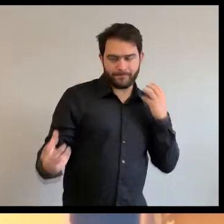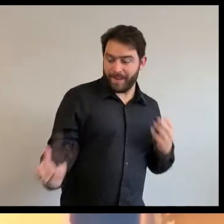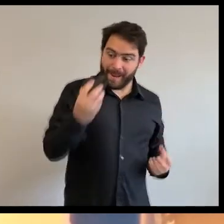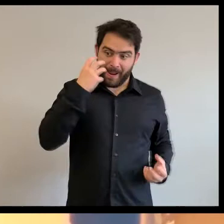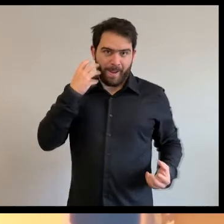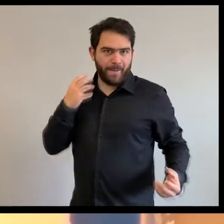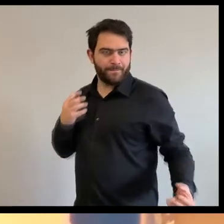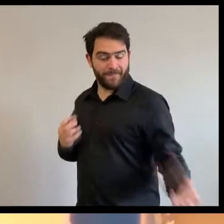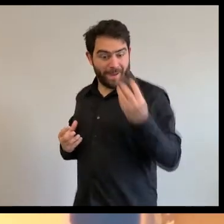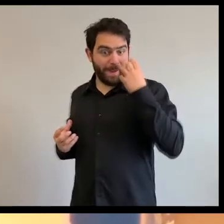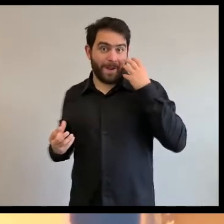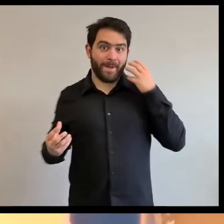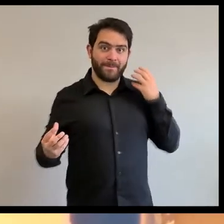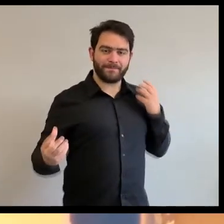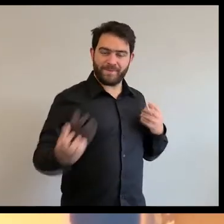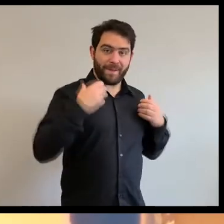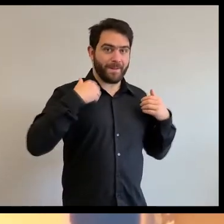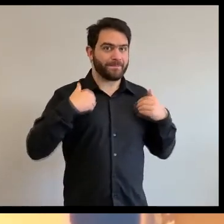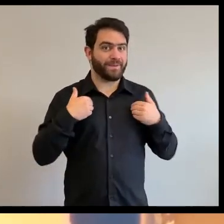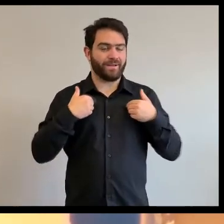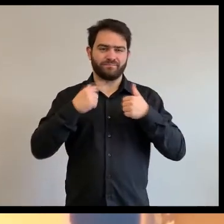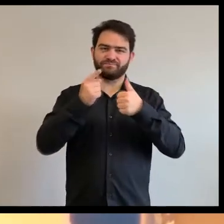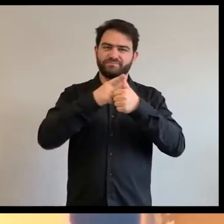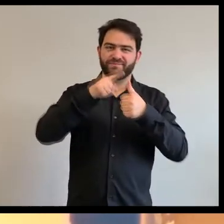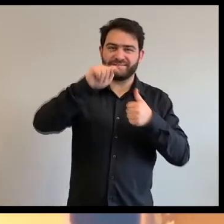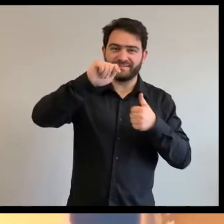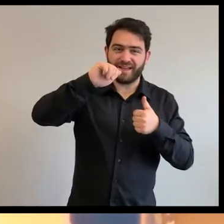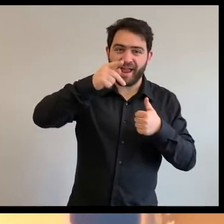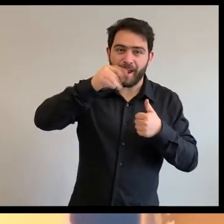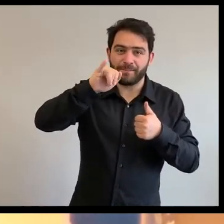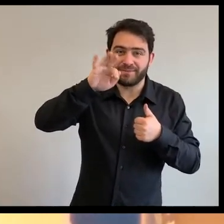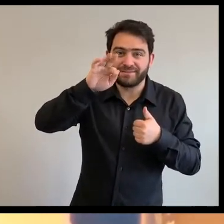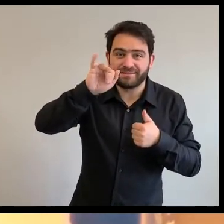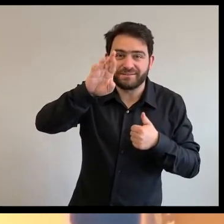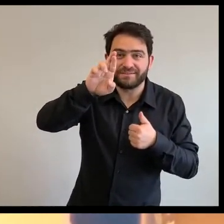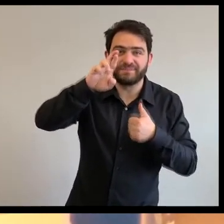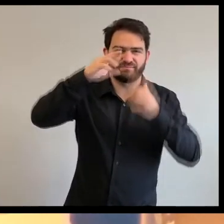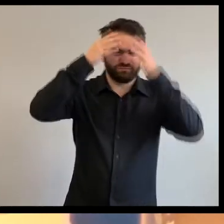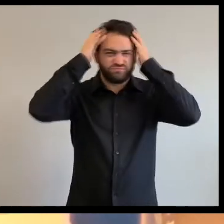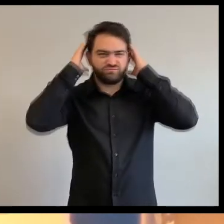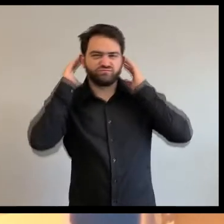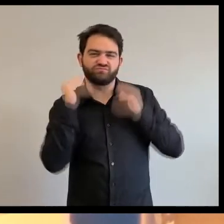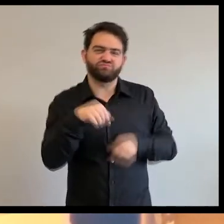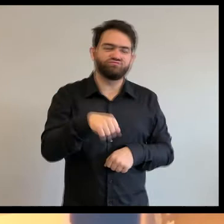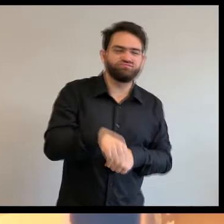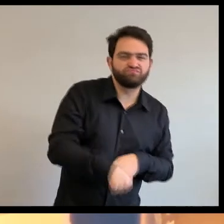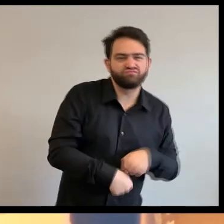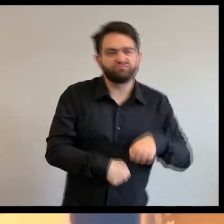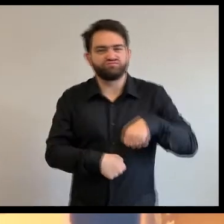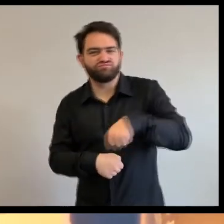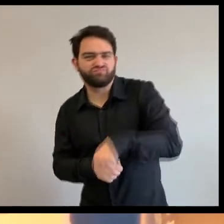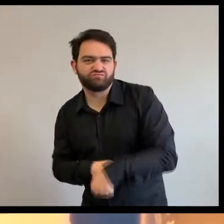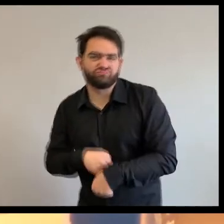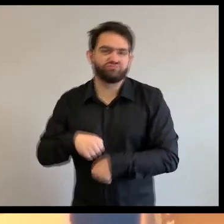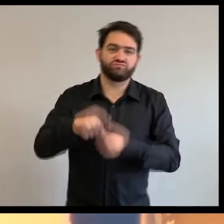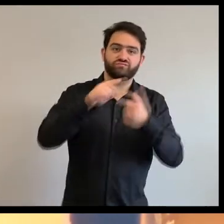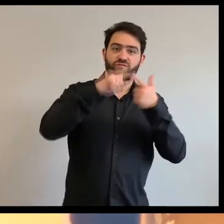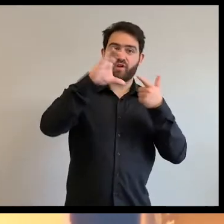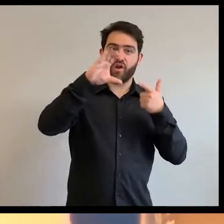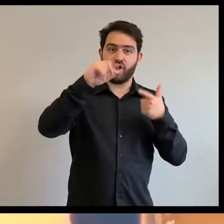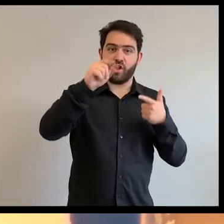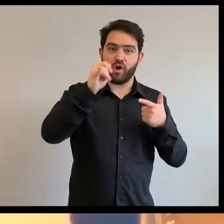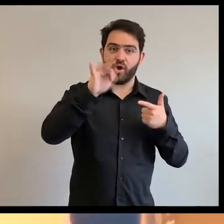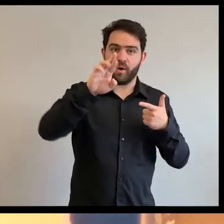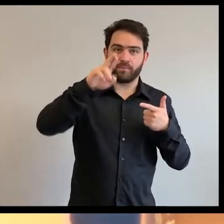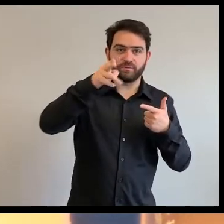feuilles de toutes les formes et couleurs de différentes formes de verres. Et dans cette forêt, il y avait